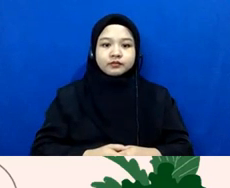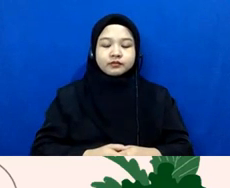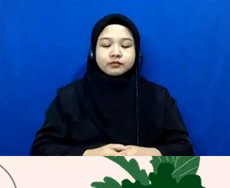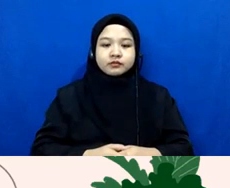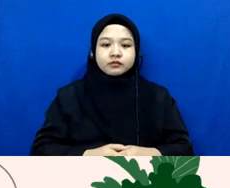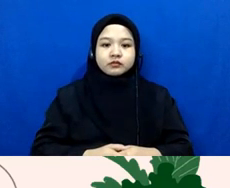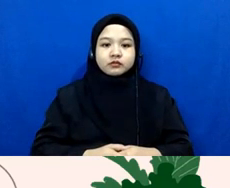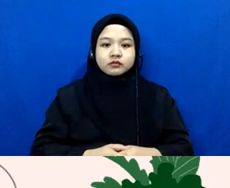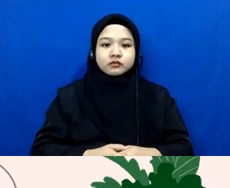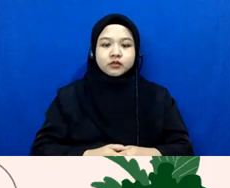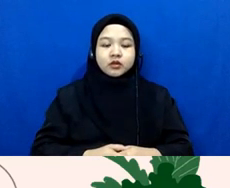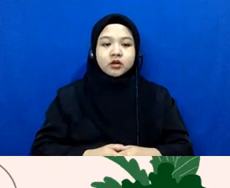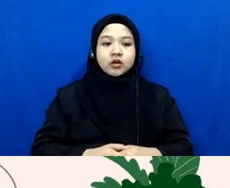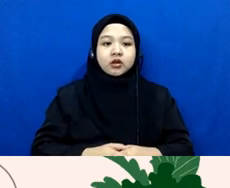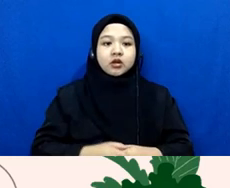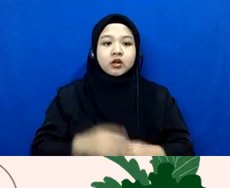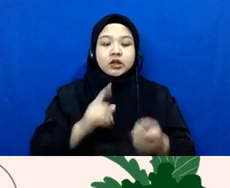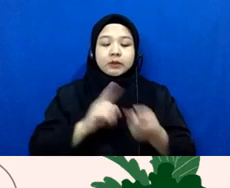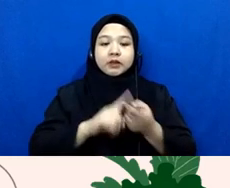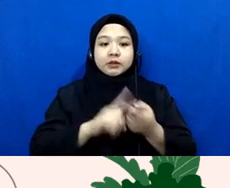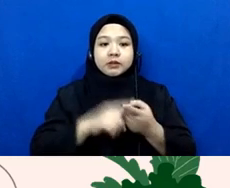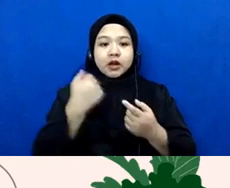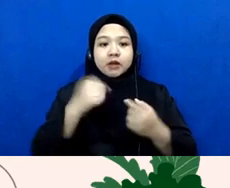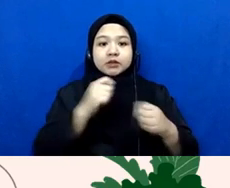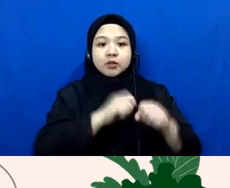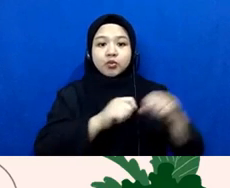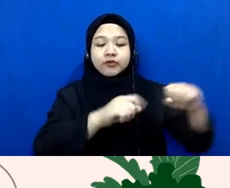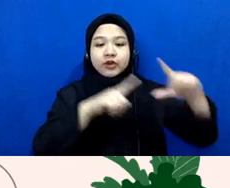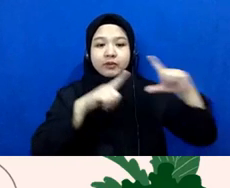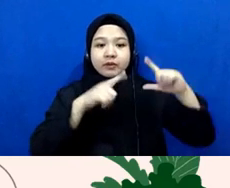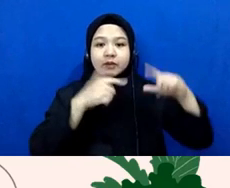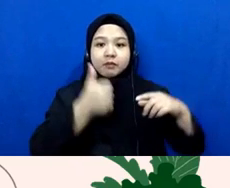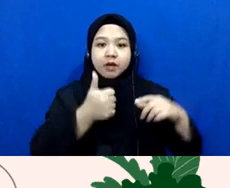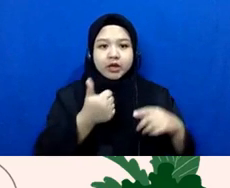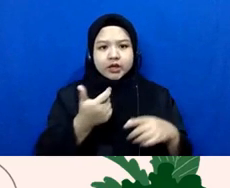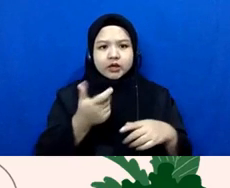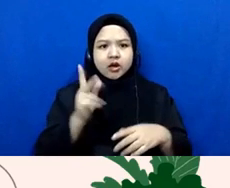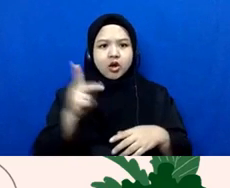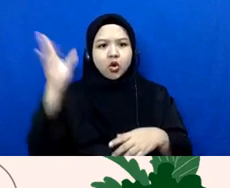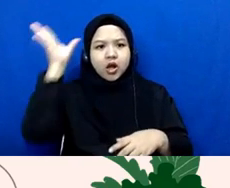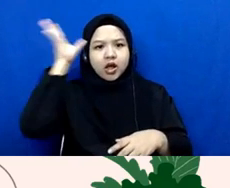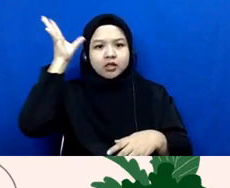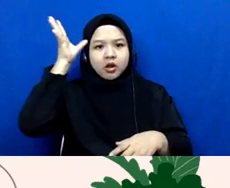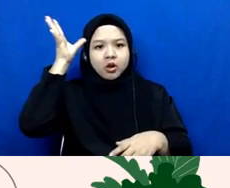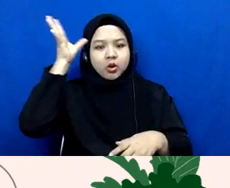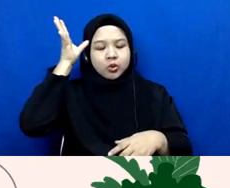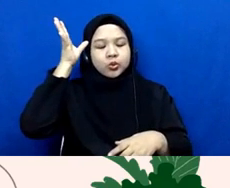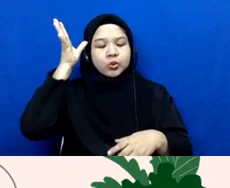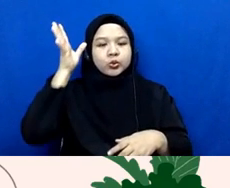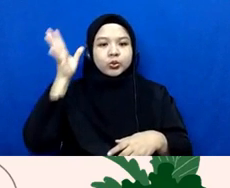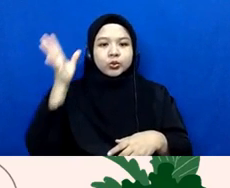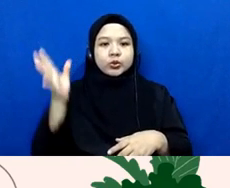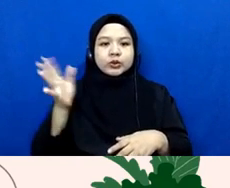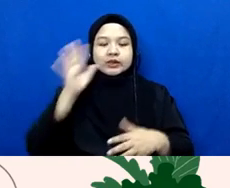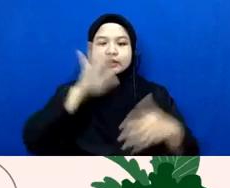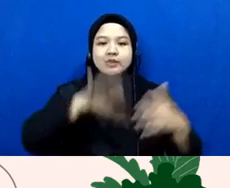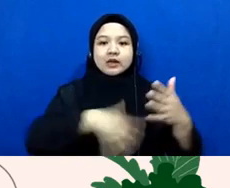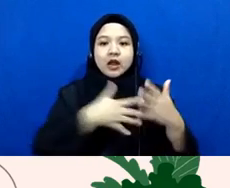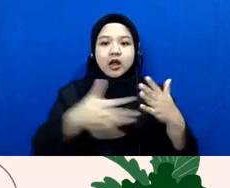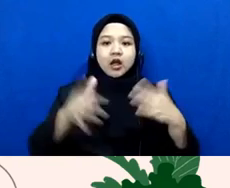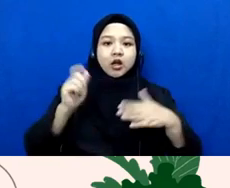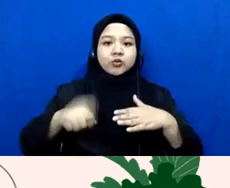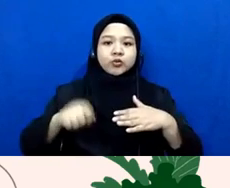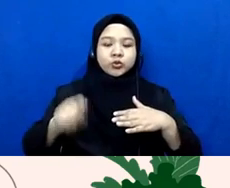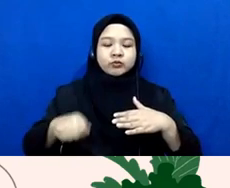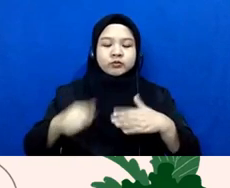tidak bisa membuat framing yang baik kalau tidak mengetahui apa kerangka hukum